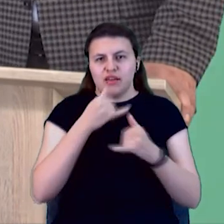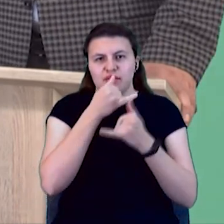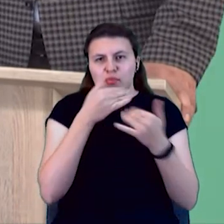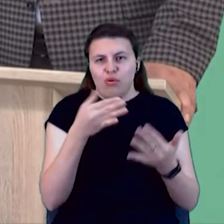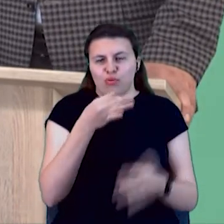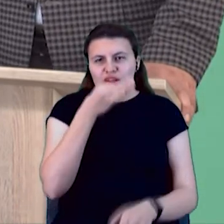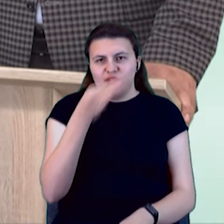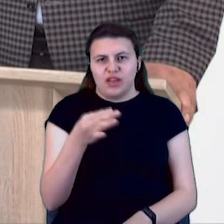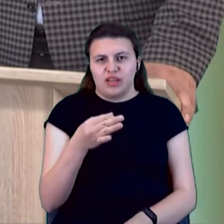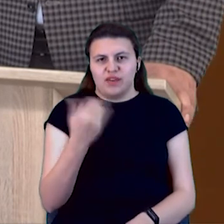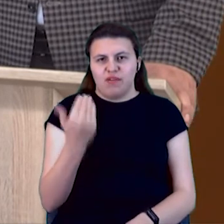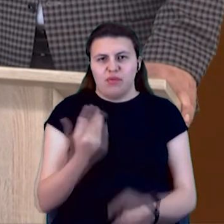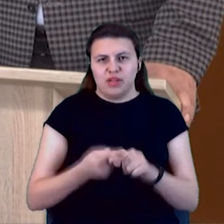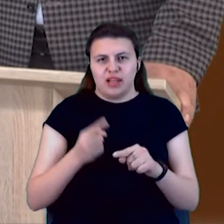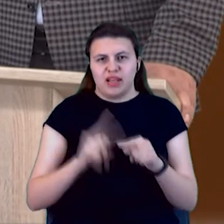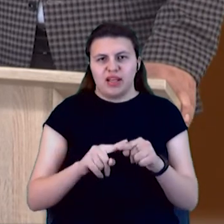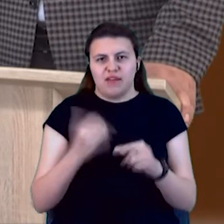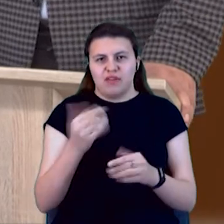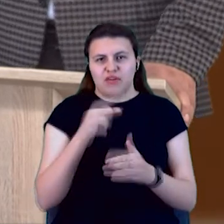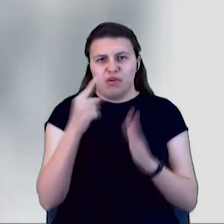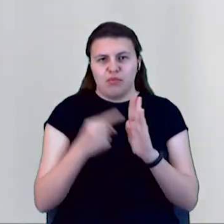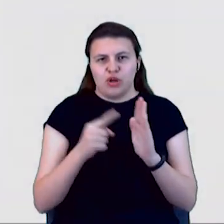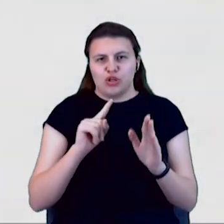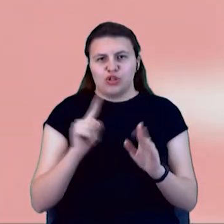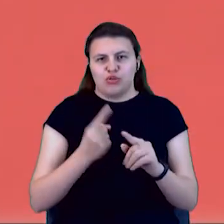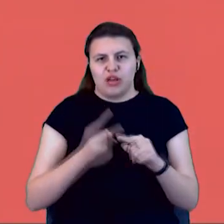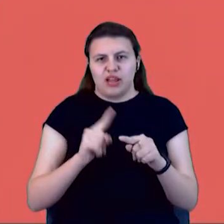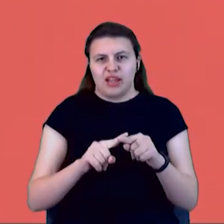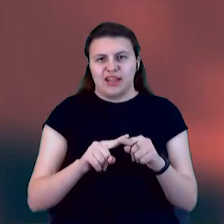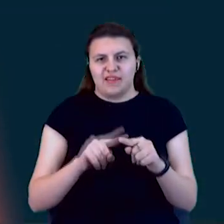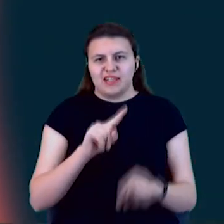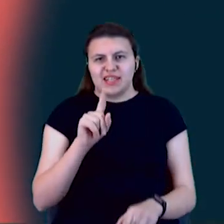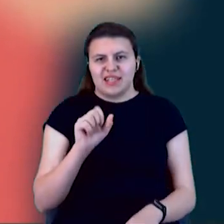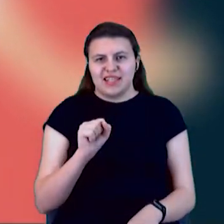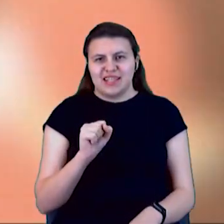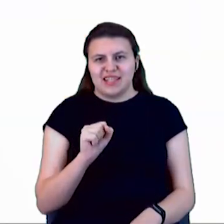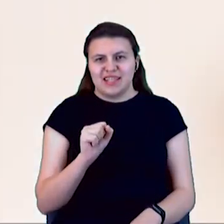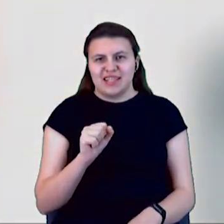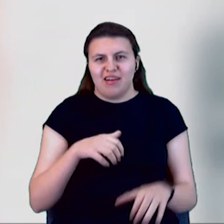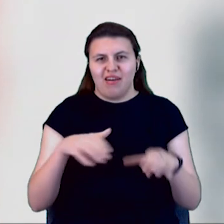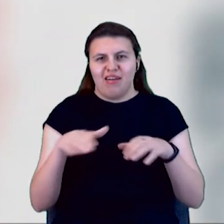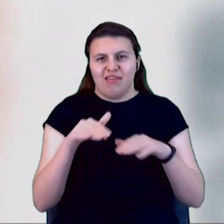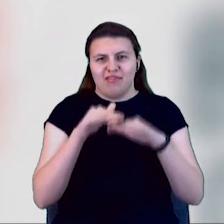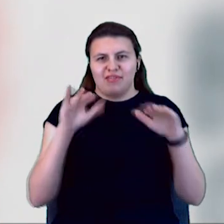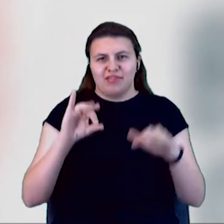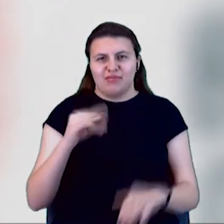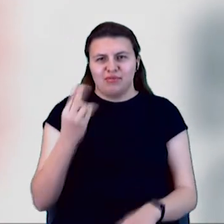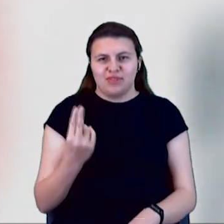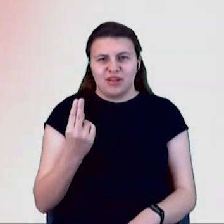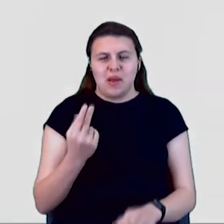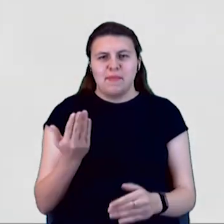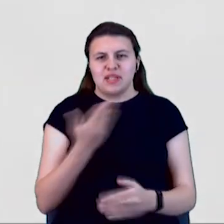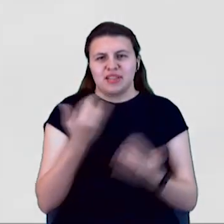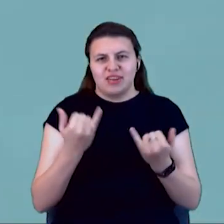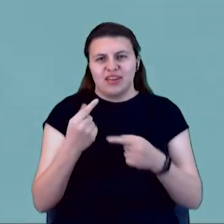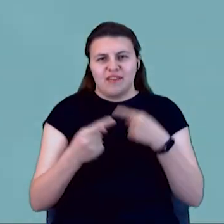на ваш питання, що касається корупції на національному Тому що ми зараз говоримо конкретно